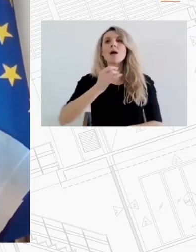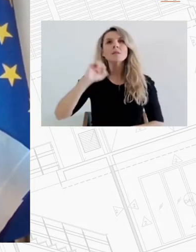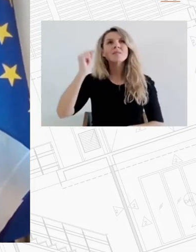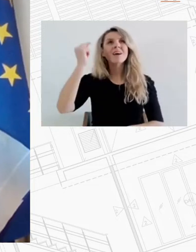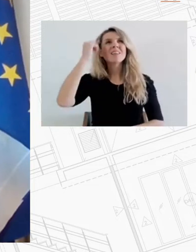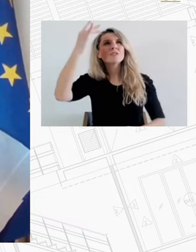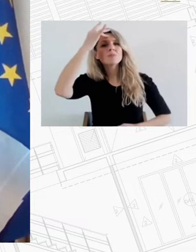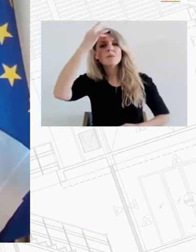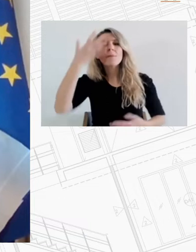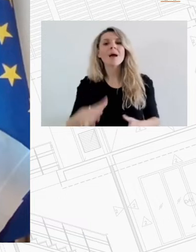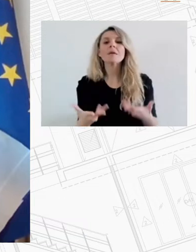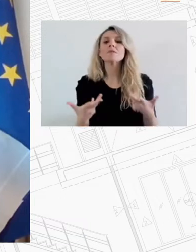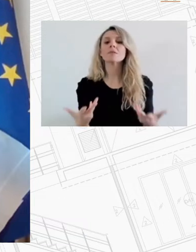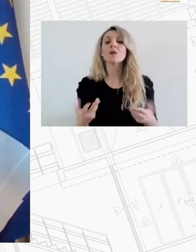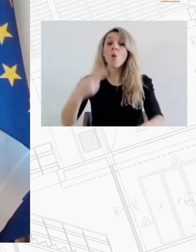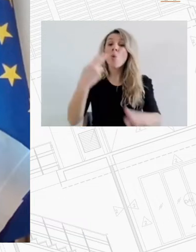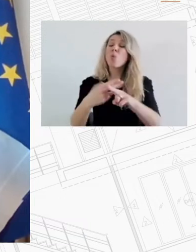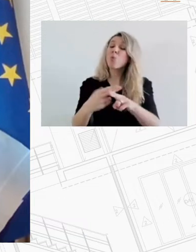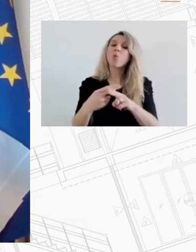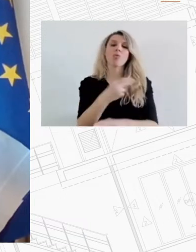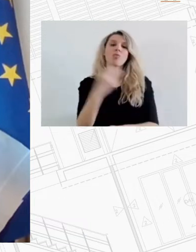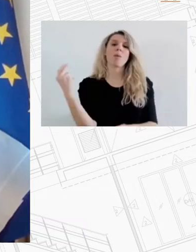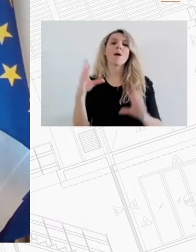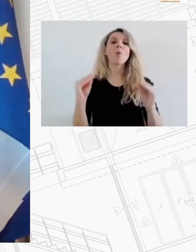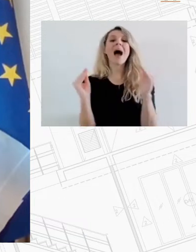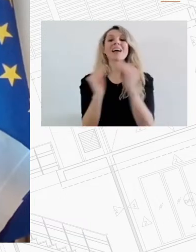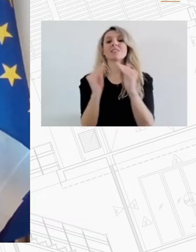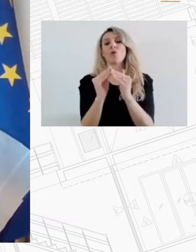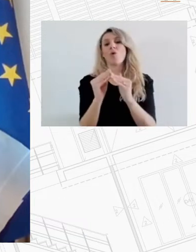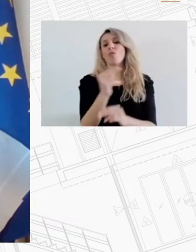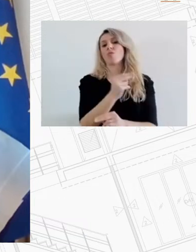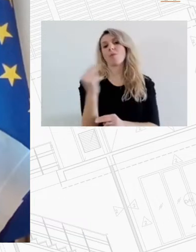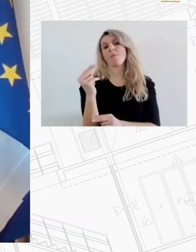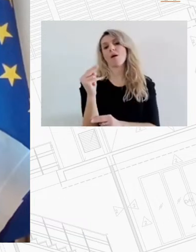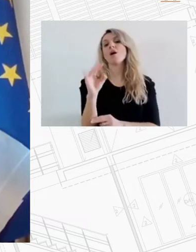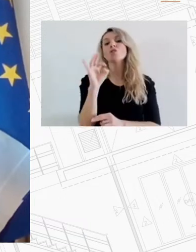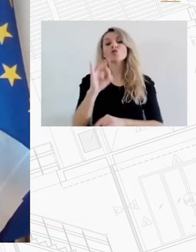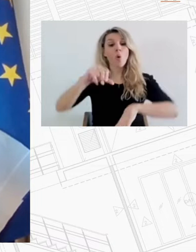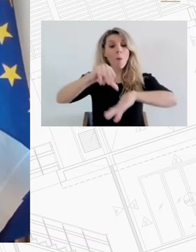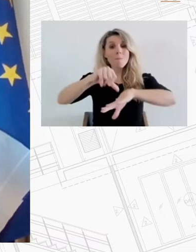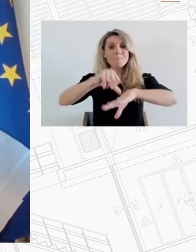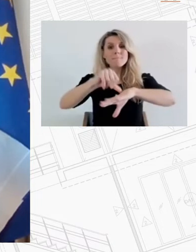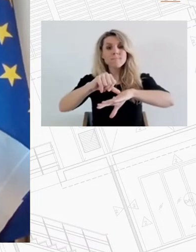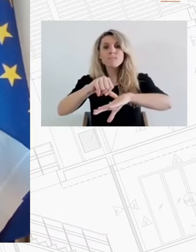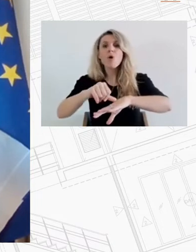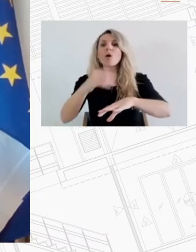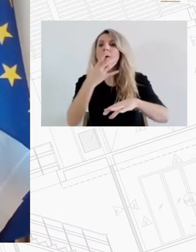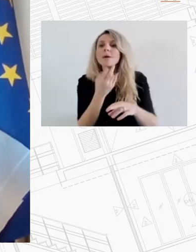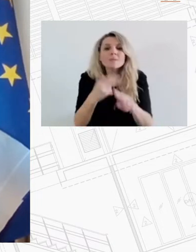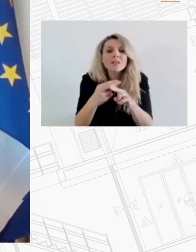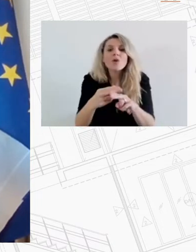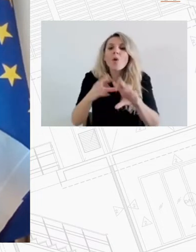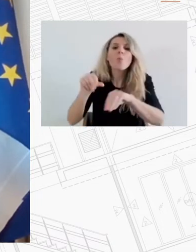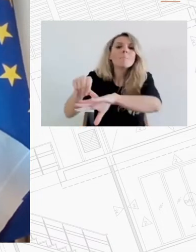κομβικής σημασίας για μια ισορροπημένη αστική ανάπτυξη. Αντιλαμβανόμαστε επίσης ότι η έλλειψη οικονομικά